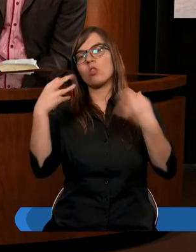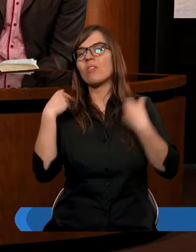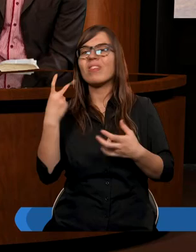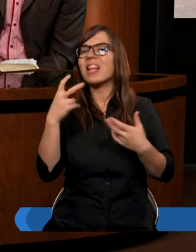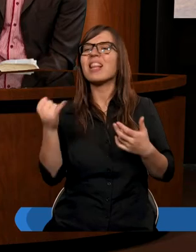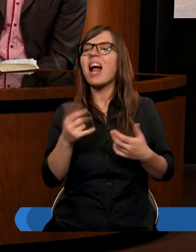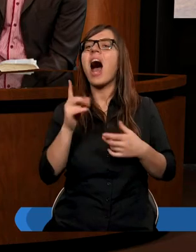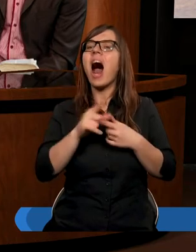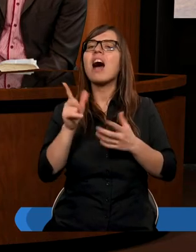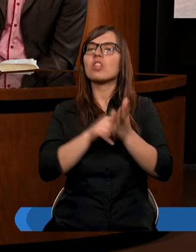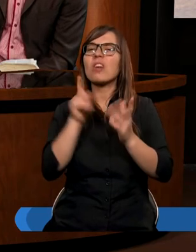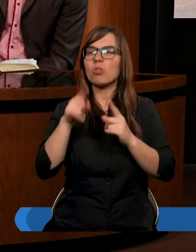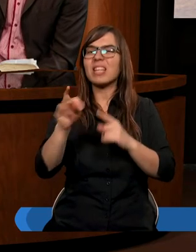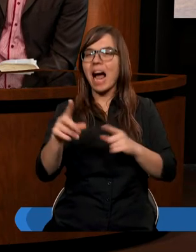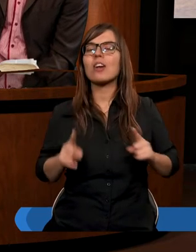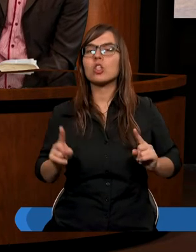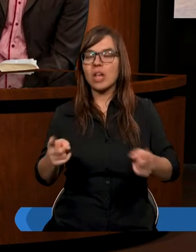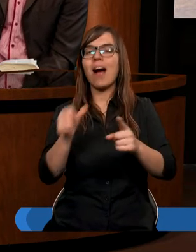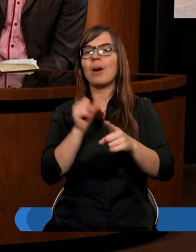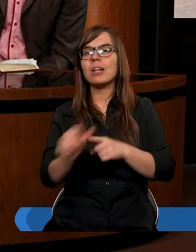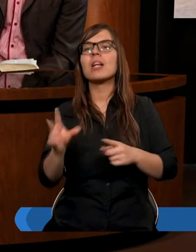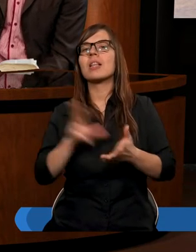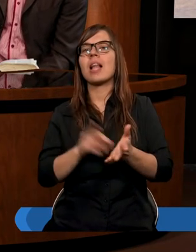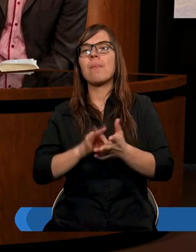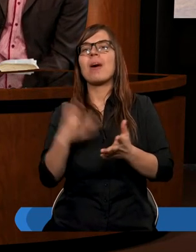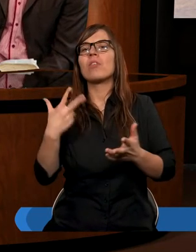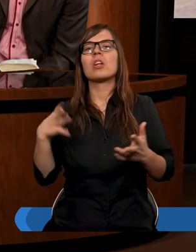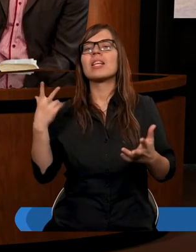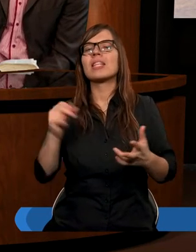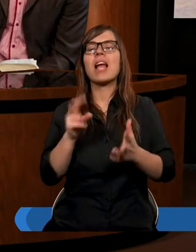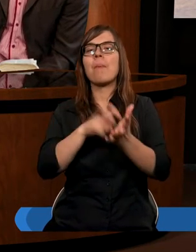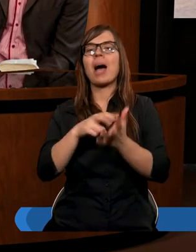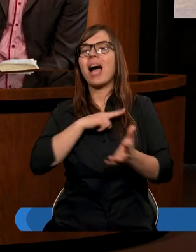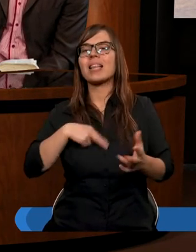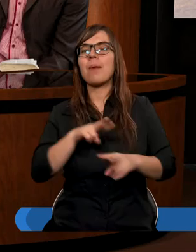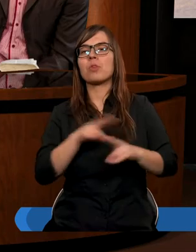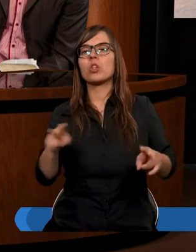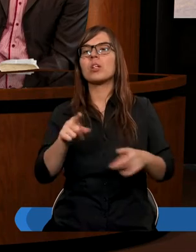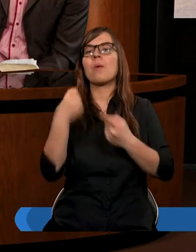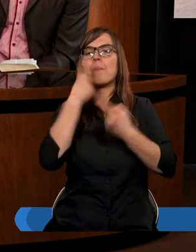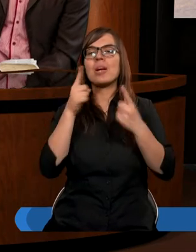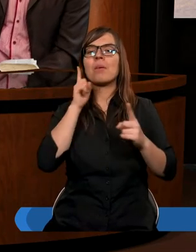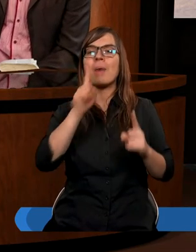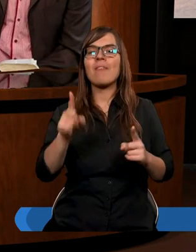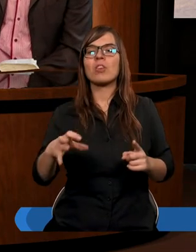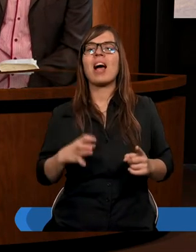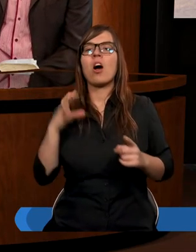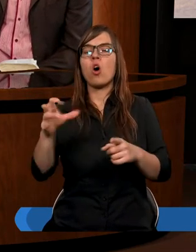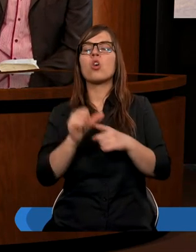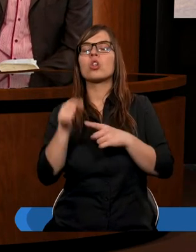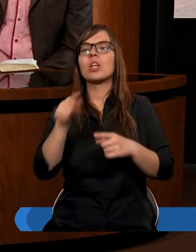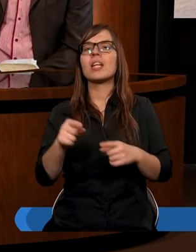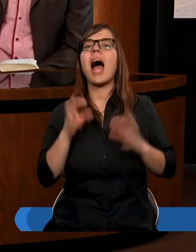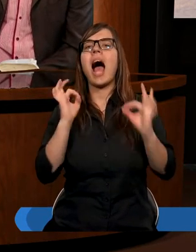myślę że często tak to działa że na pewno nie brak nam niczego myślę że taka prawdziwa hojność to